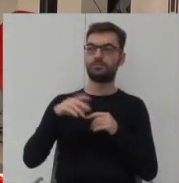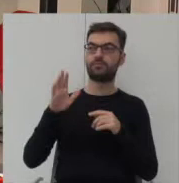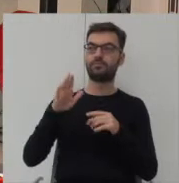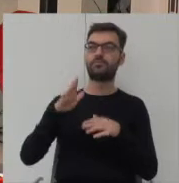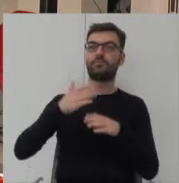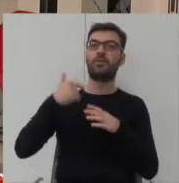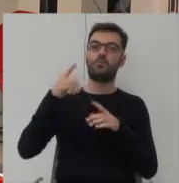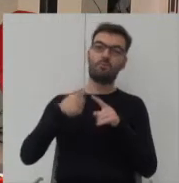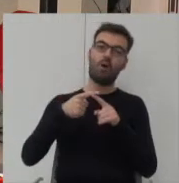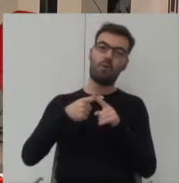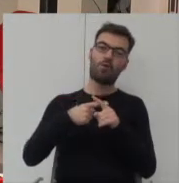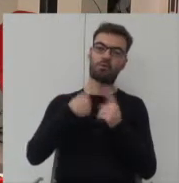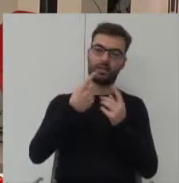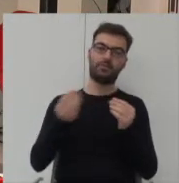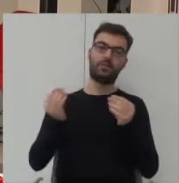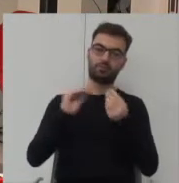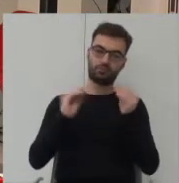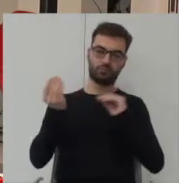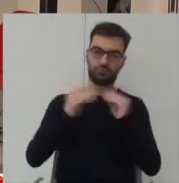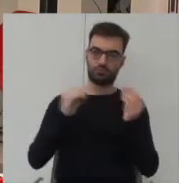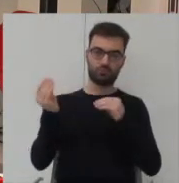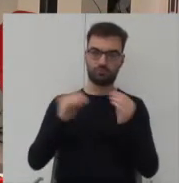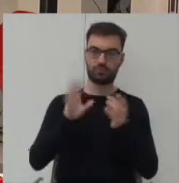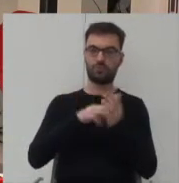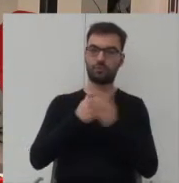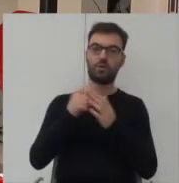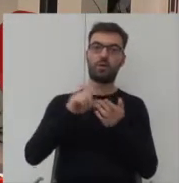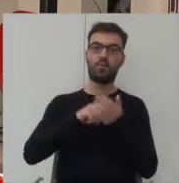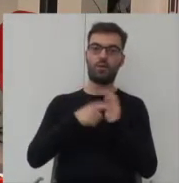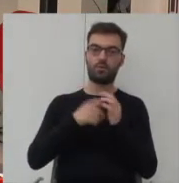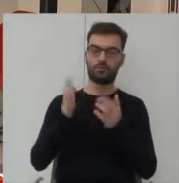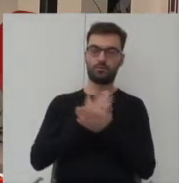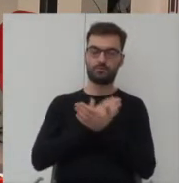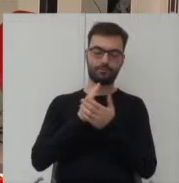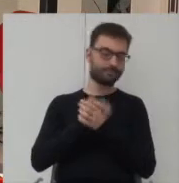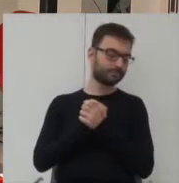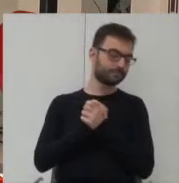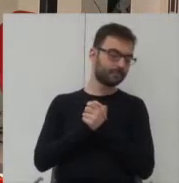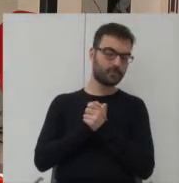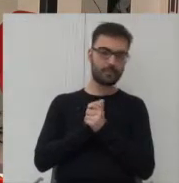miarę potrzeb mieszkańców czyli mamy na przykład pokój z kuchnią wykończony